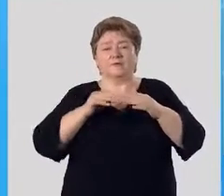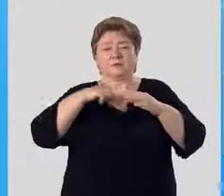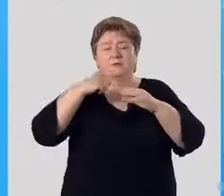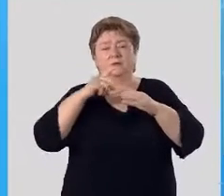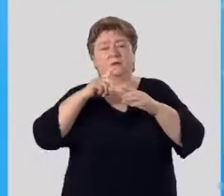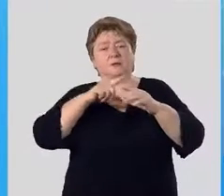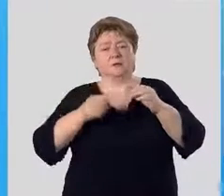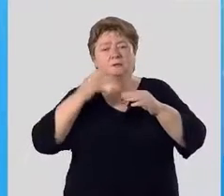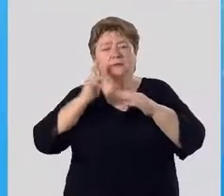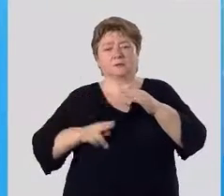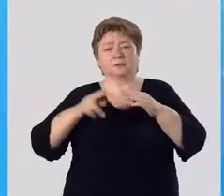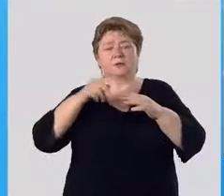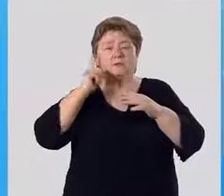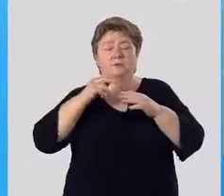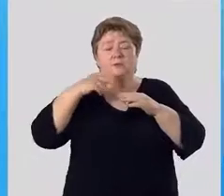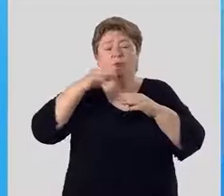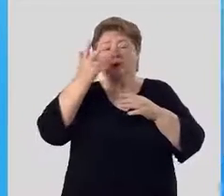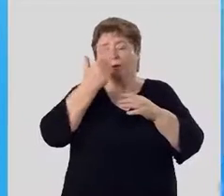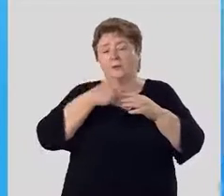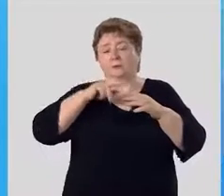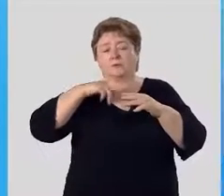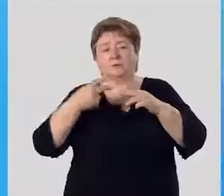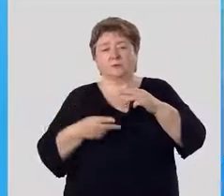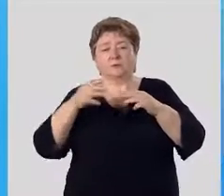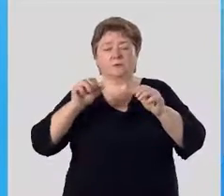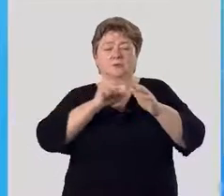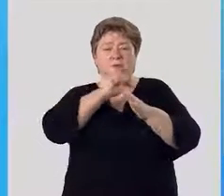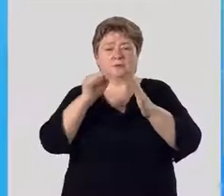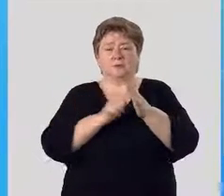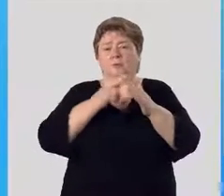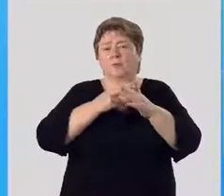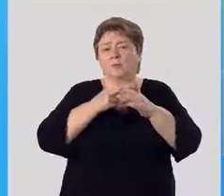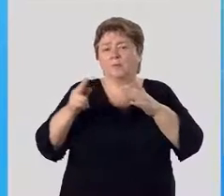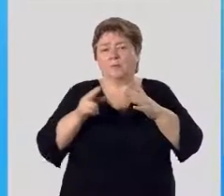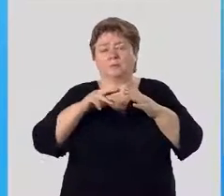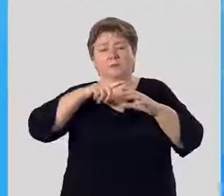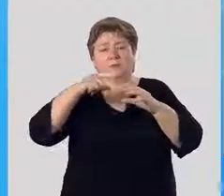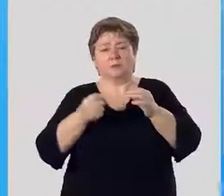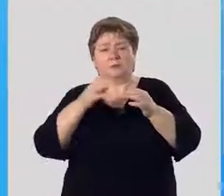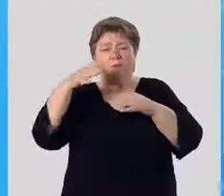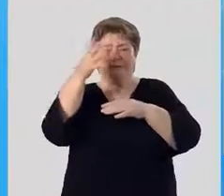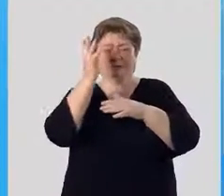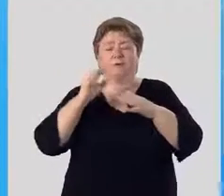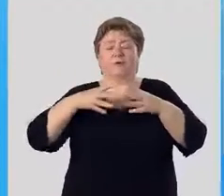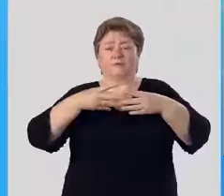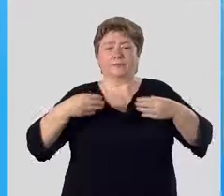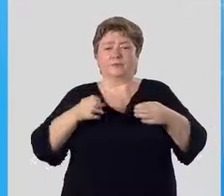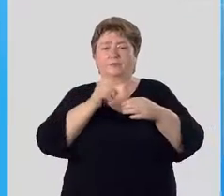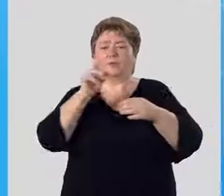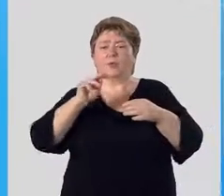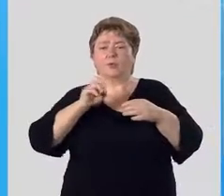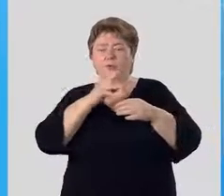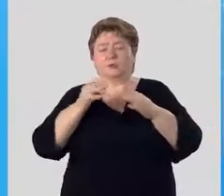теряют зеленую окраску и опадают. Зимой дерево стоит без листьев, весной из почек